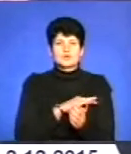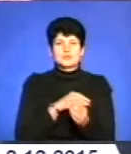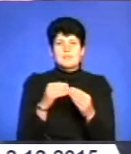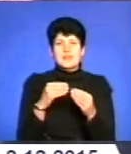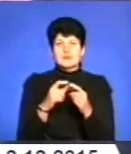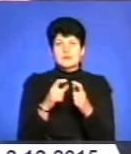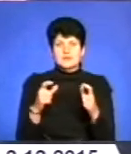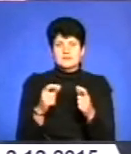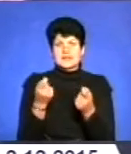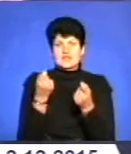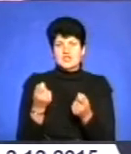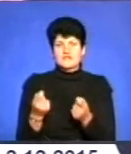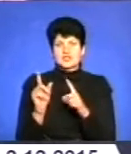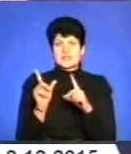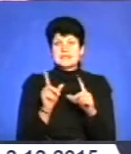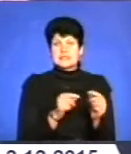для тебе дешевше їздити.